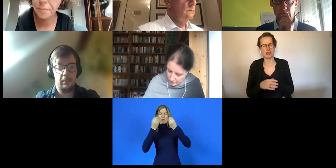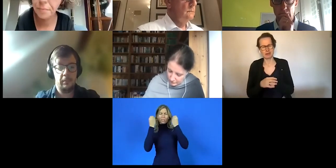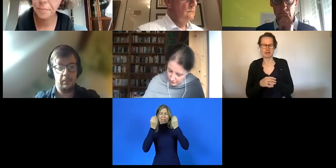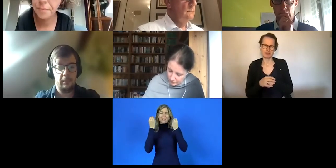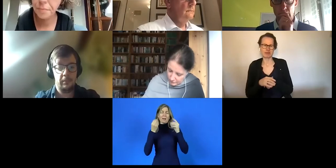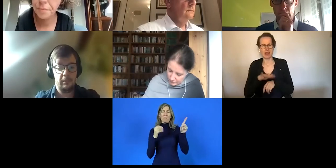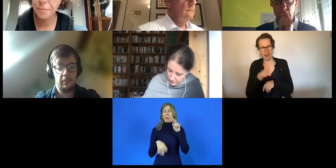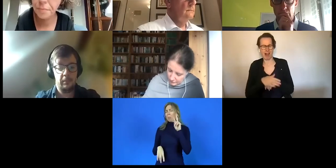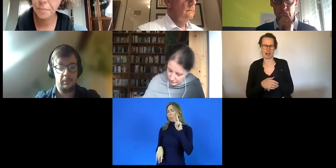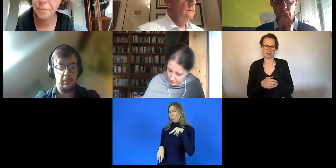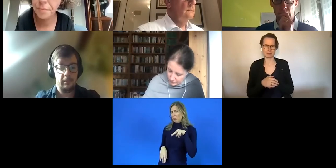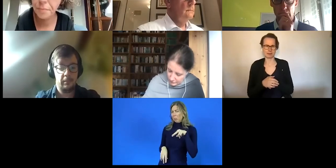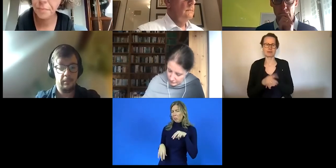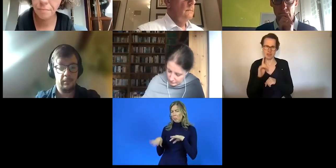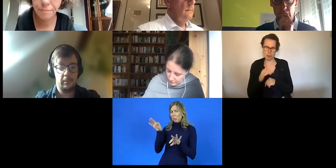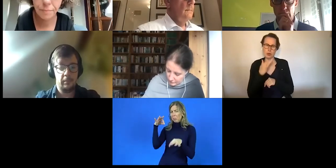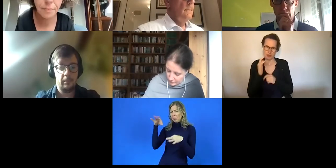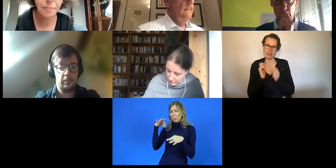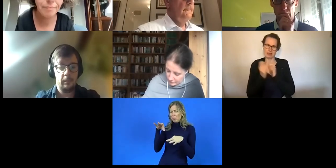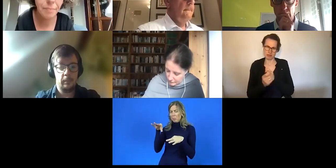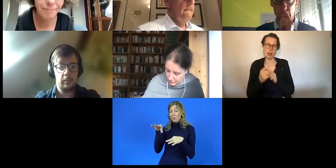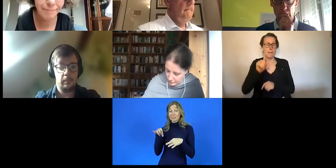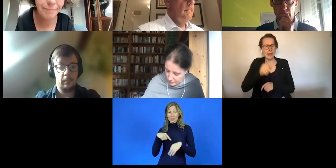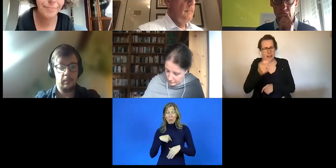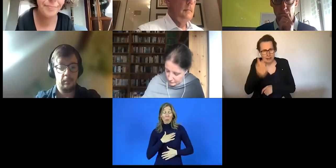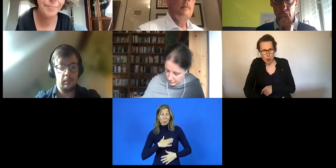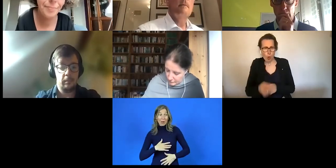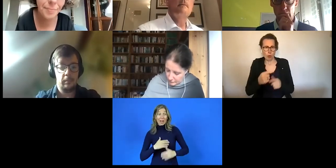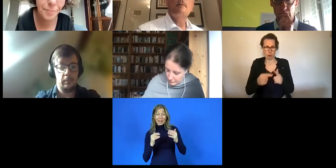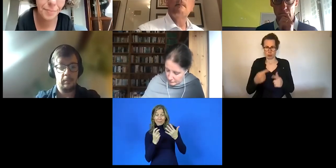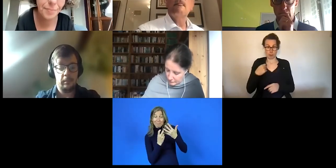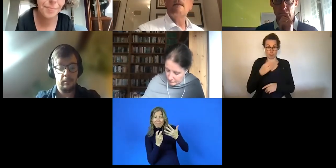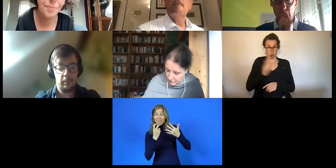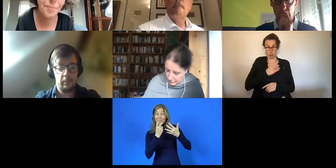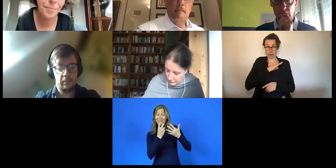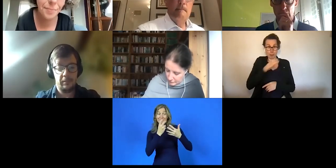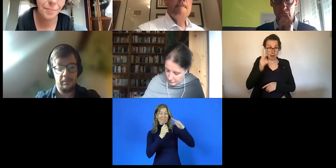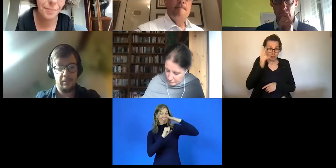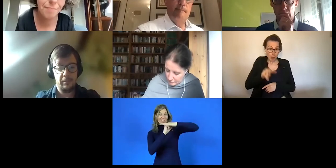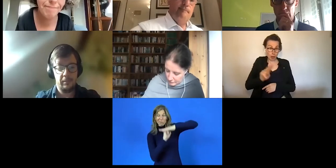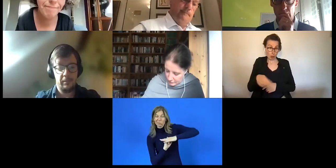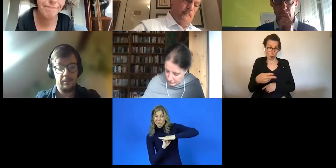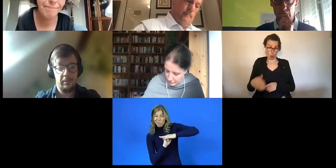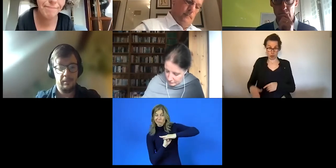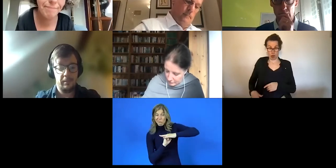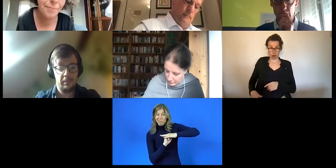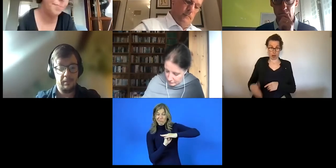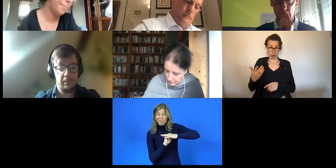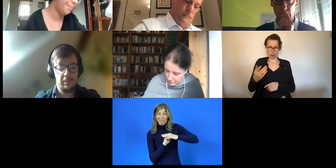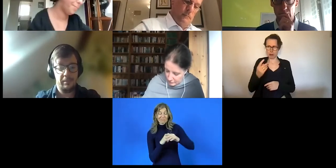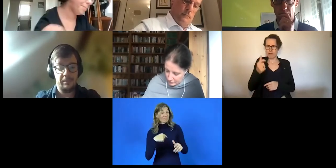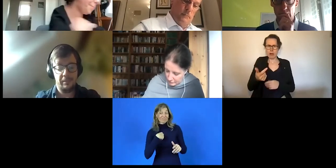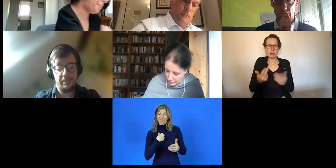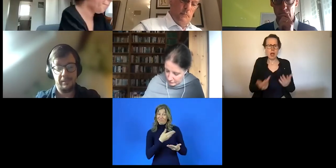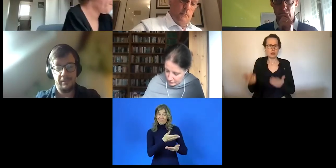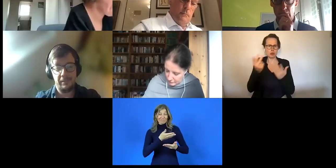naja, es muss viel Veränderung her, Mindestlohn muss her. Ich kriege nicht mal 200 Euro für fast acht Stunden, sagen wir